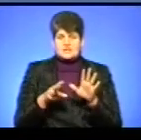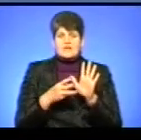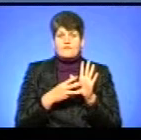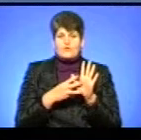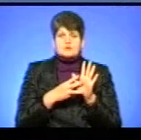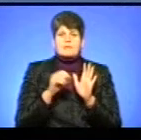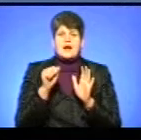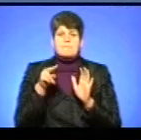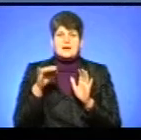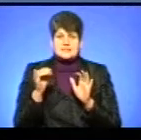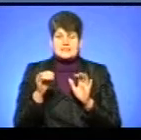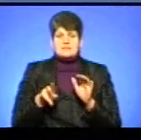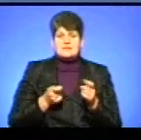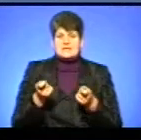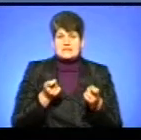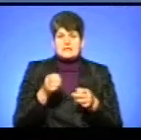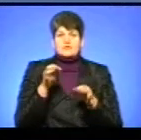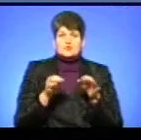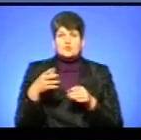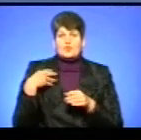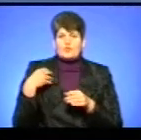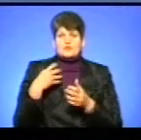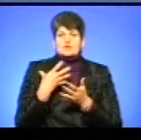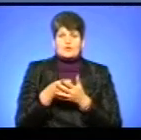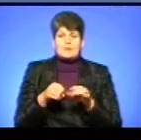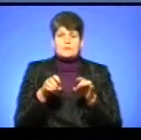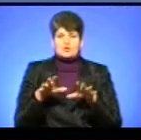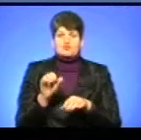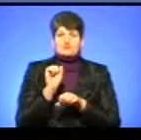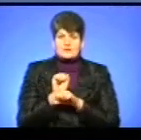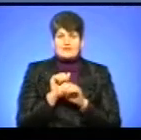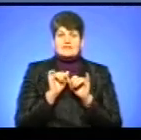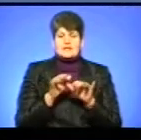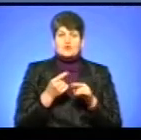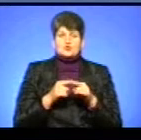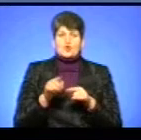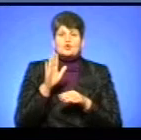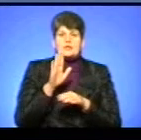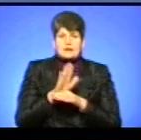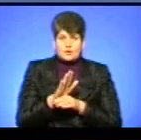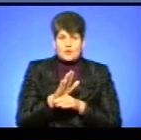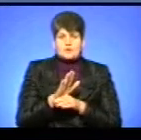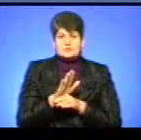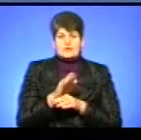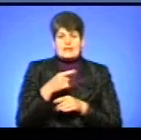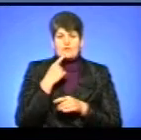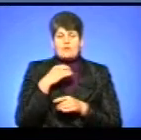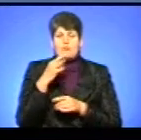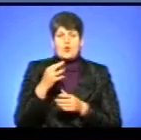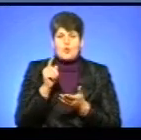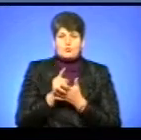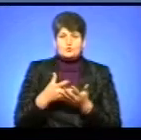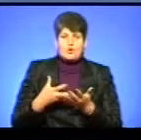апеляційний адміністративний суд, що у Львові, своєю постановою зупинив дію цього наказу, який встановлював обов'язковість оплати за